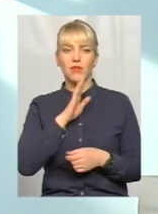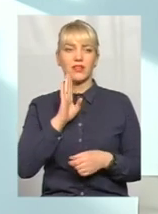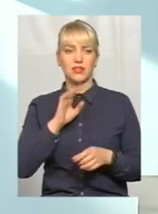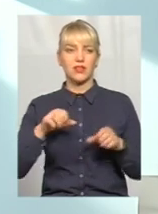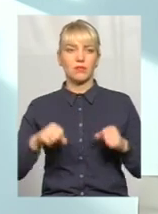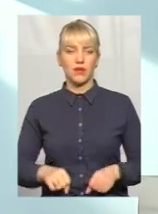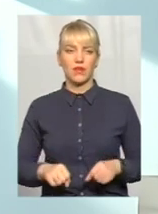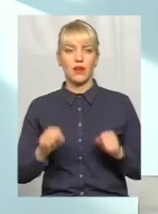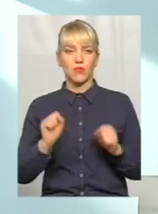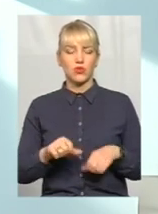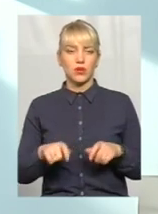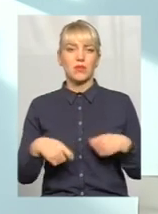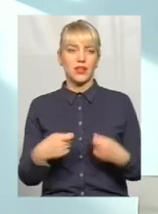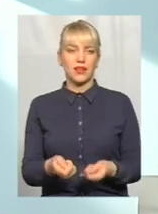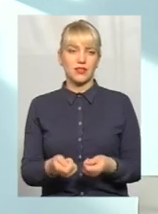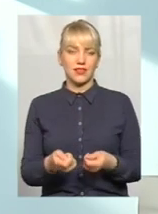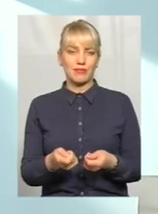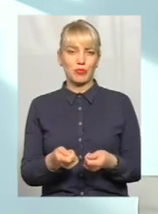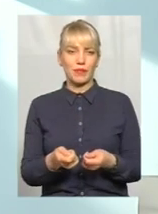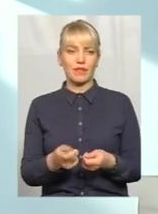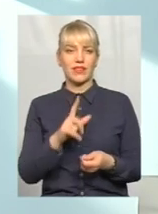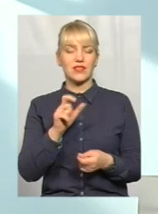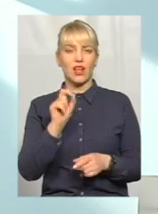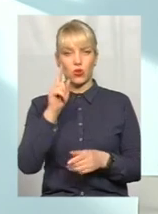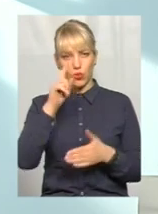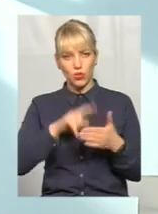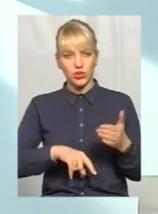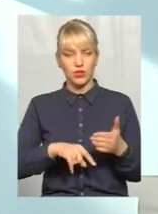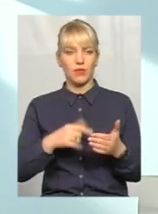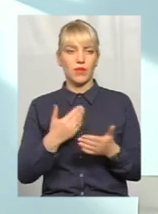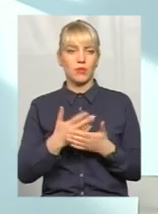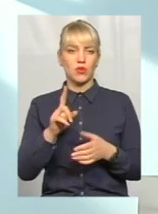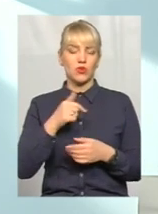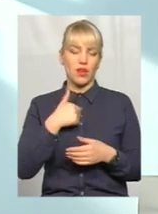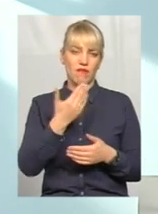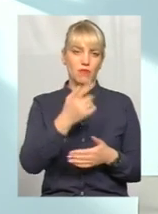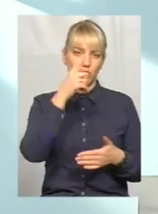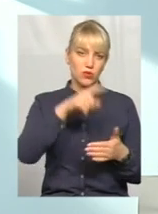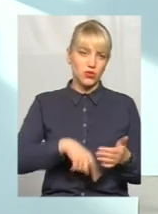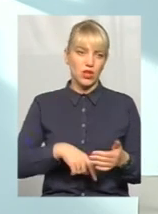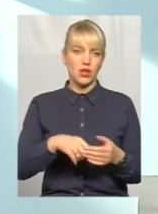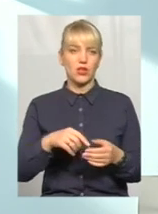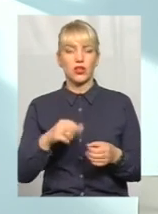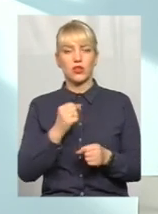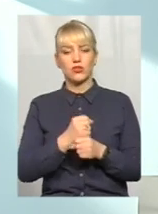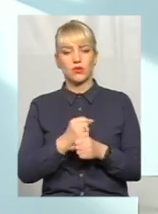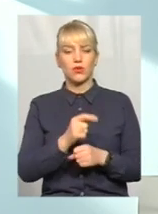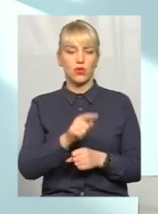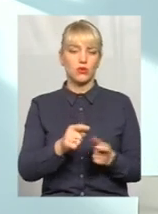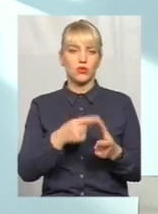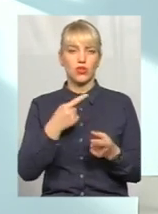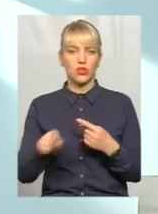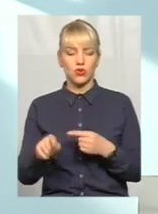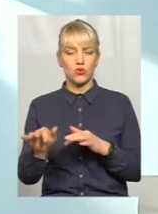права. Можна передати за дорученням, можна, щоб я вам доручаю, зробити за мене ту чи іншу дію.